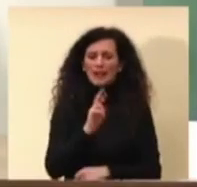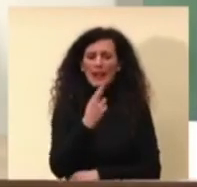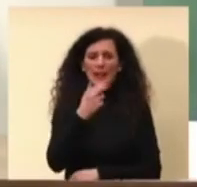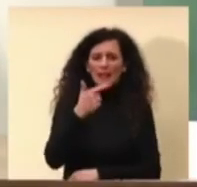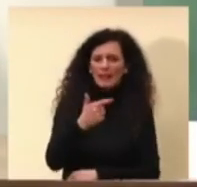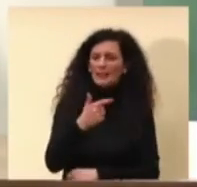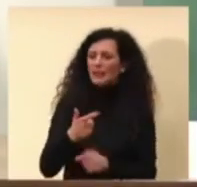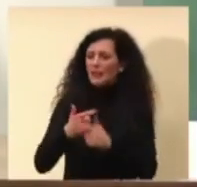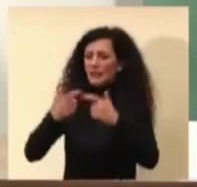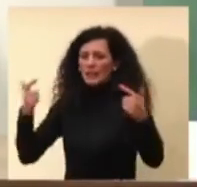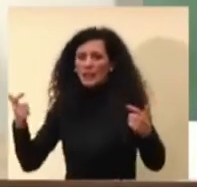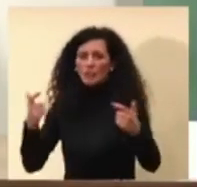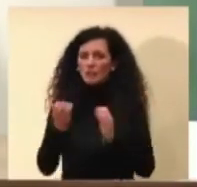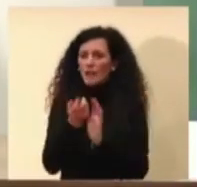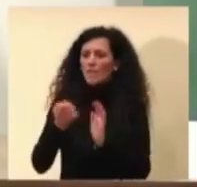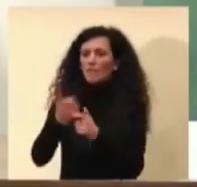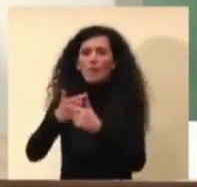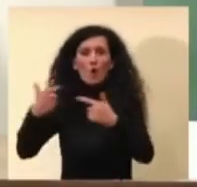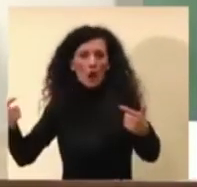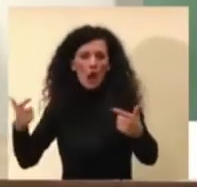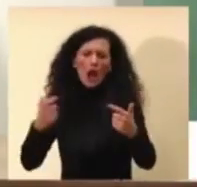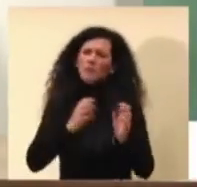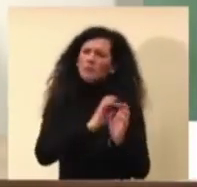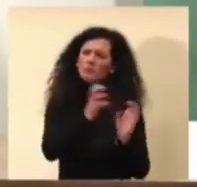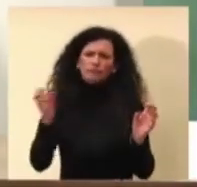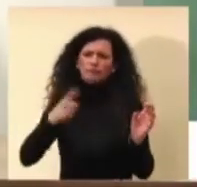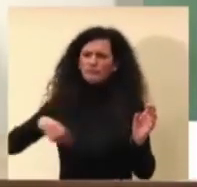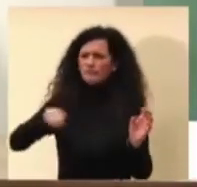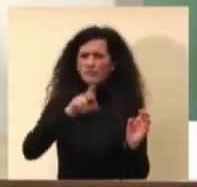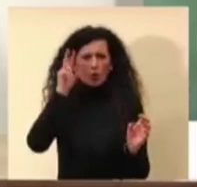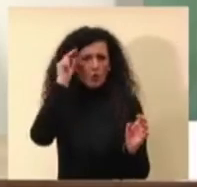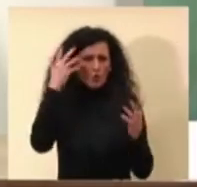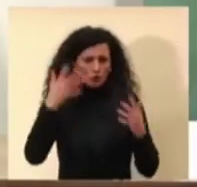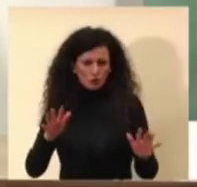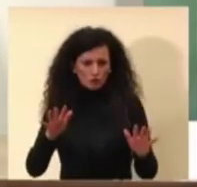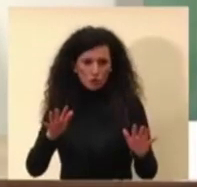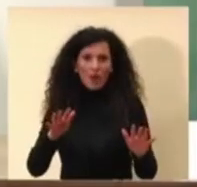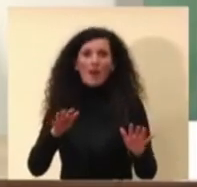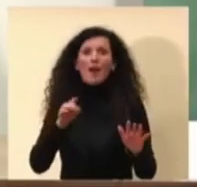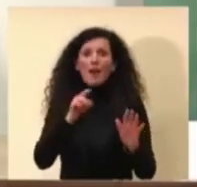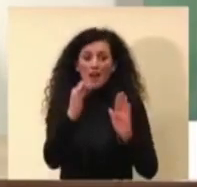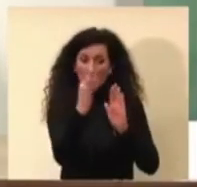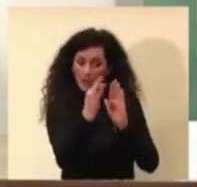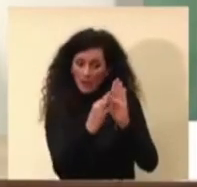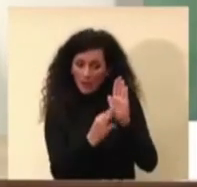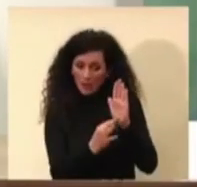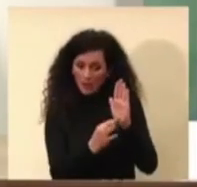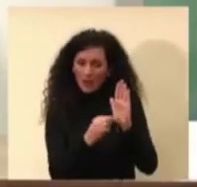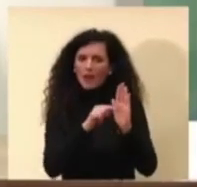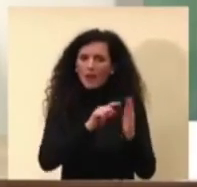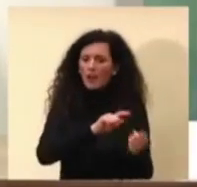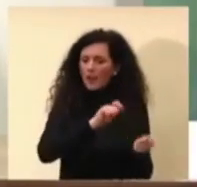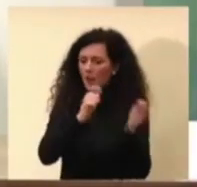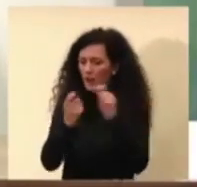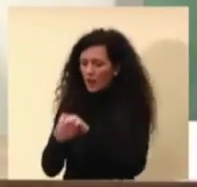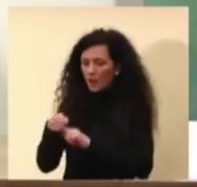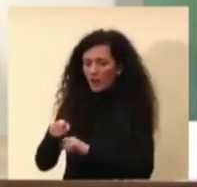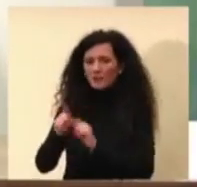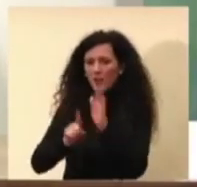resilienza, tutte cose che ormai conosciamo e che in qualche modo si traduce poi in una stima del rischio di medio,